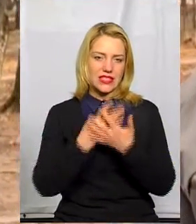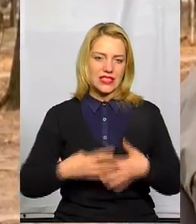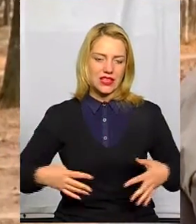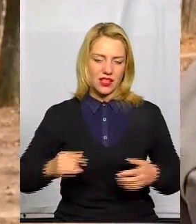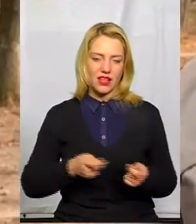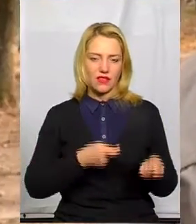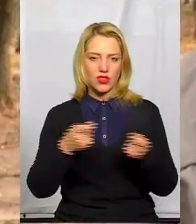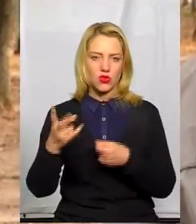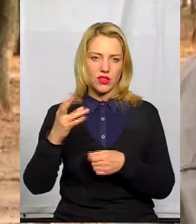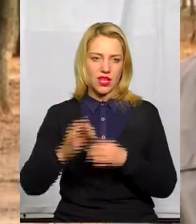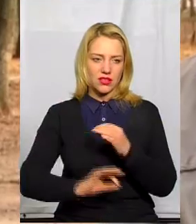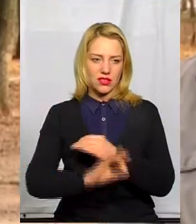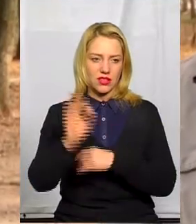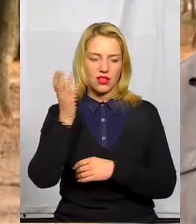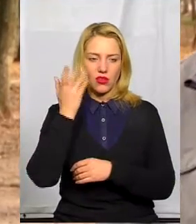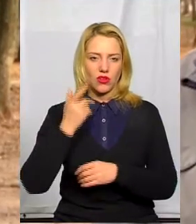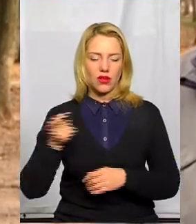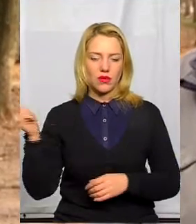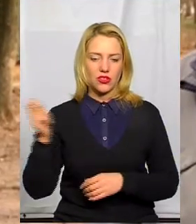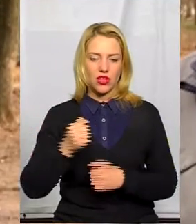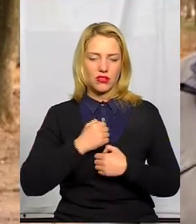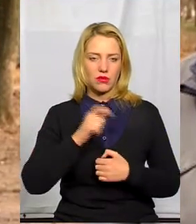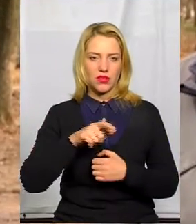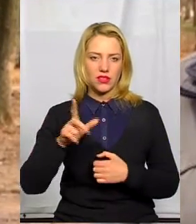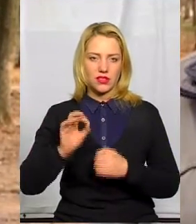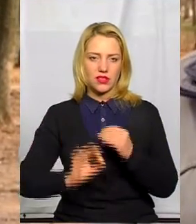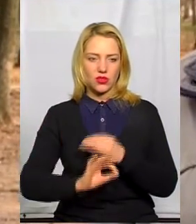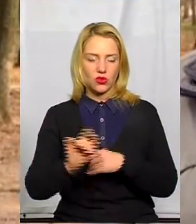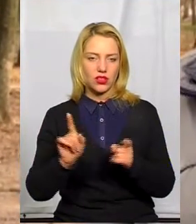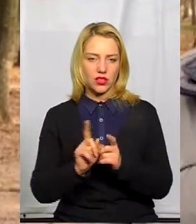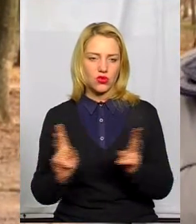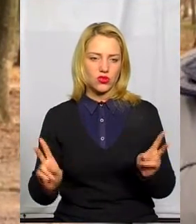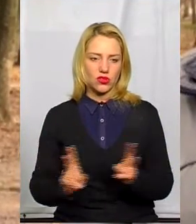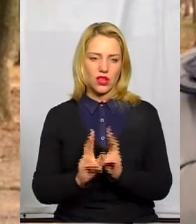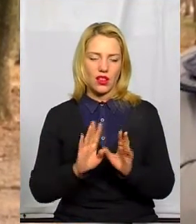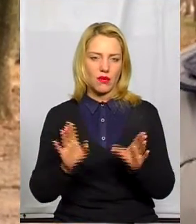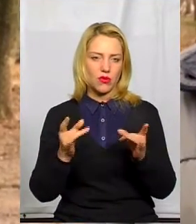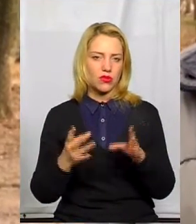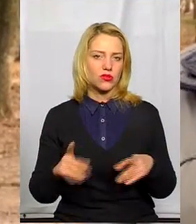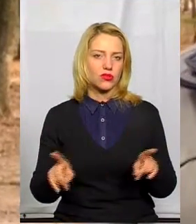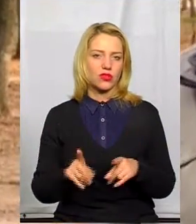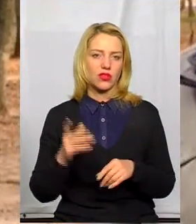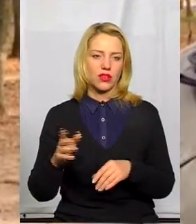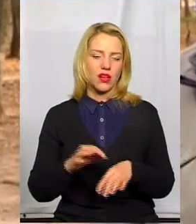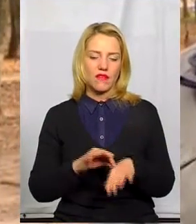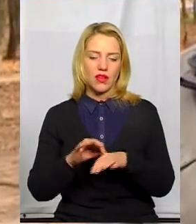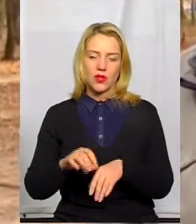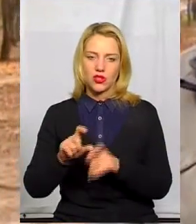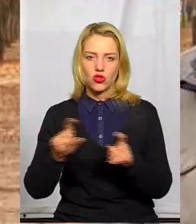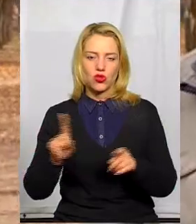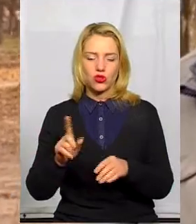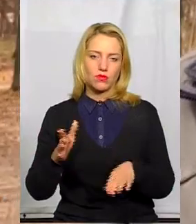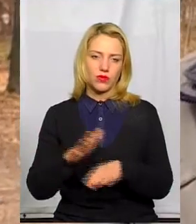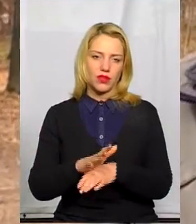Схід. І коли приїжджають бійці зі Сходу, вони їх так само зустрічають. І не просто для того, що їх вивели зі школи, тому що там дали